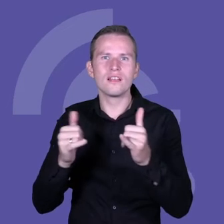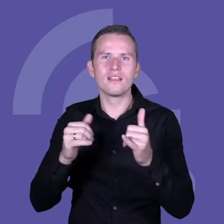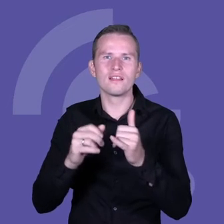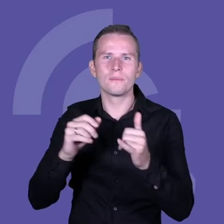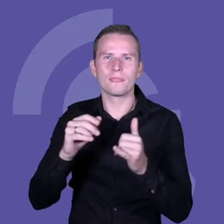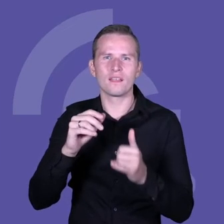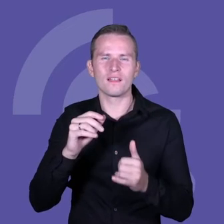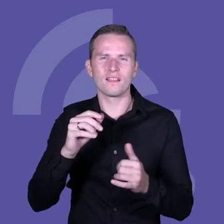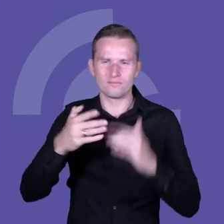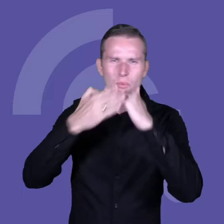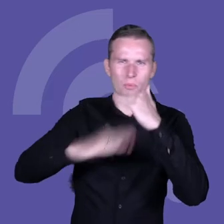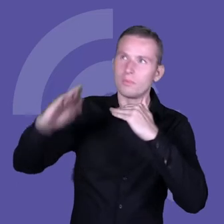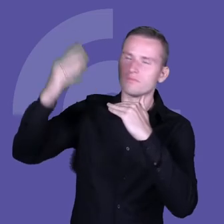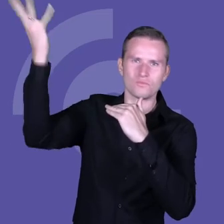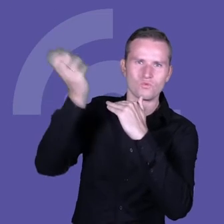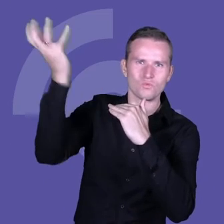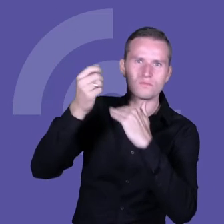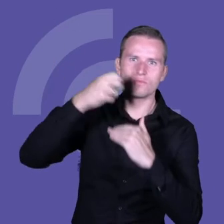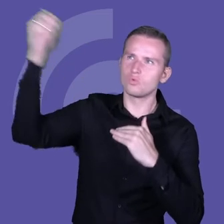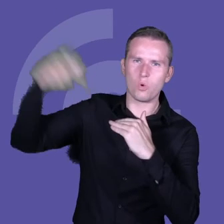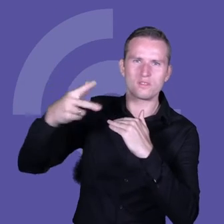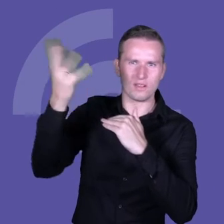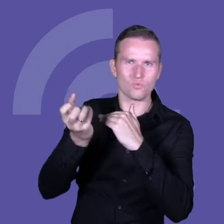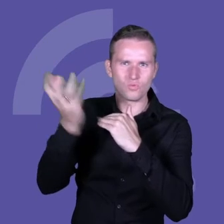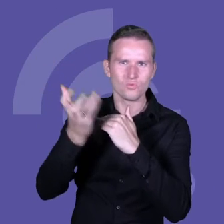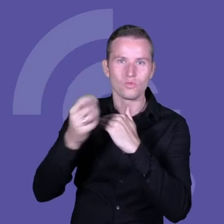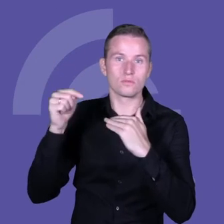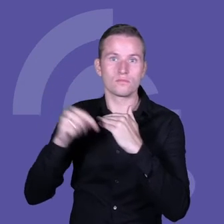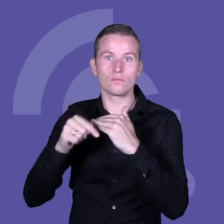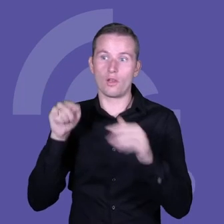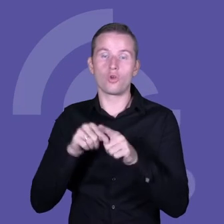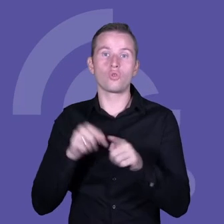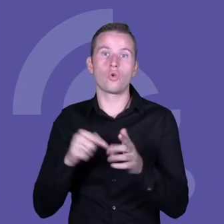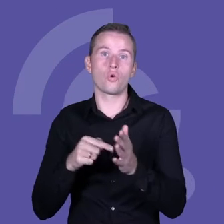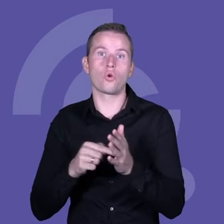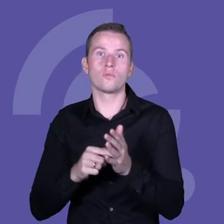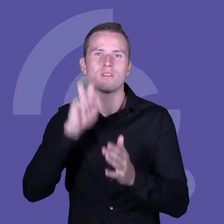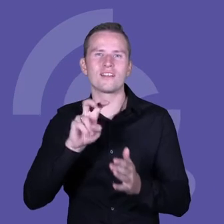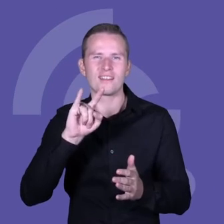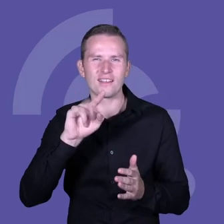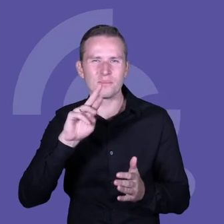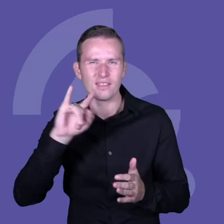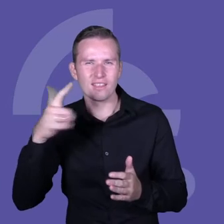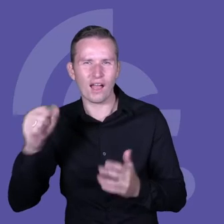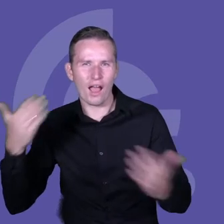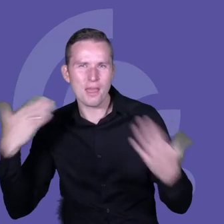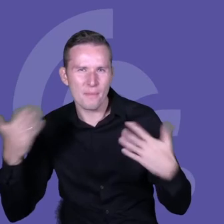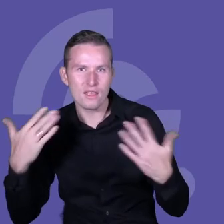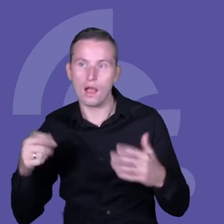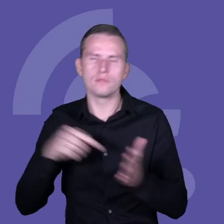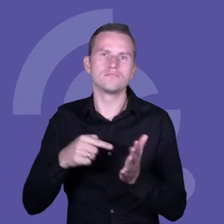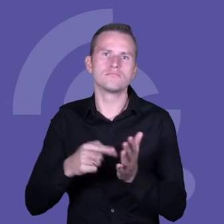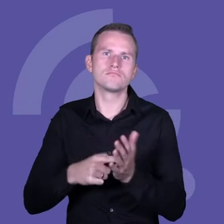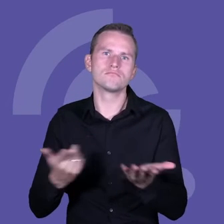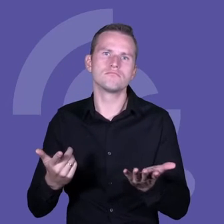ze słońca. Także to jest hybrydacz. On korzysta z spalania tylko i wyłącznie, jeśli te pozostałe